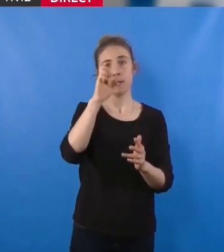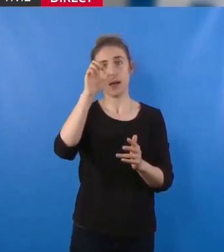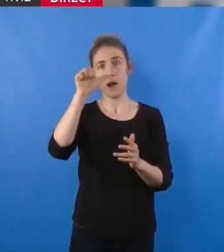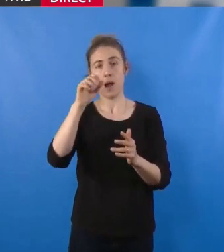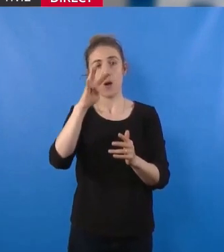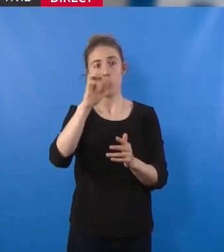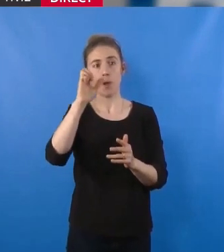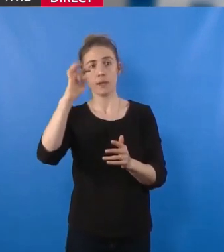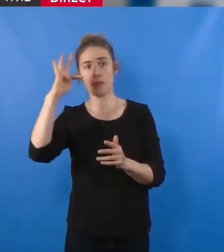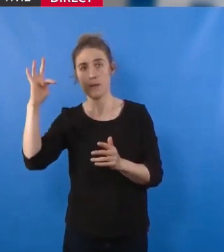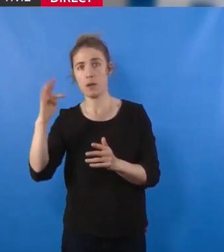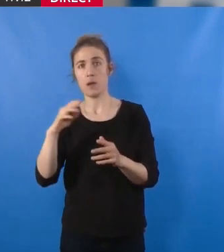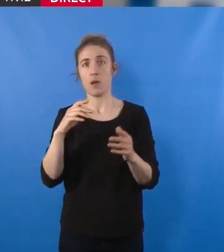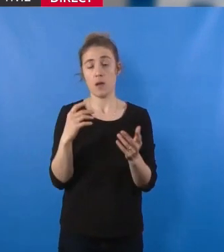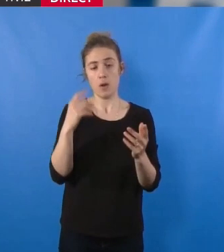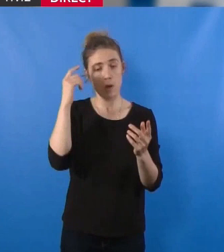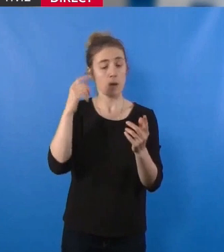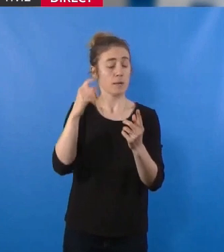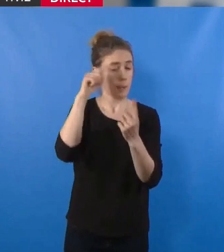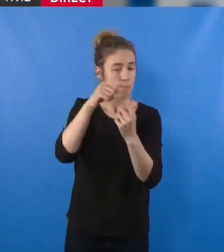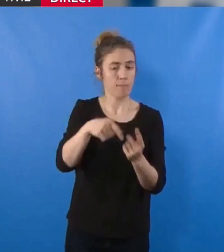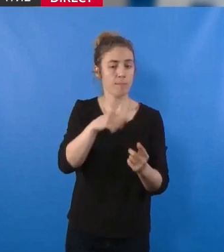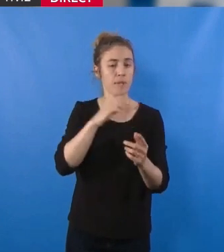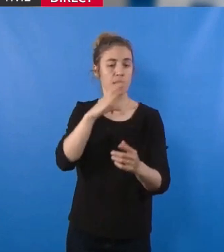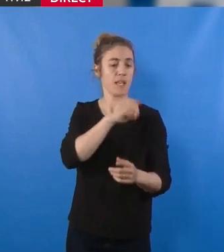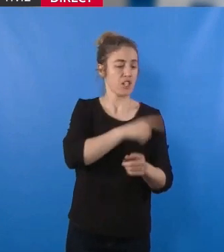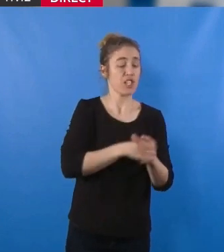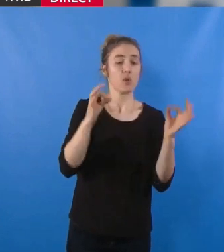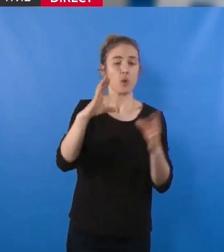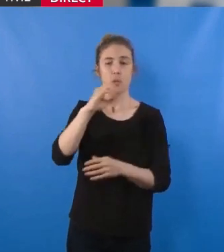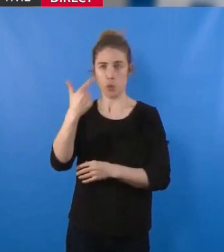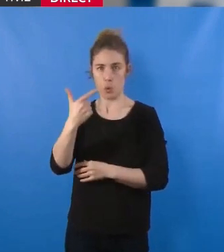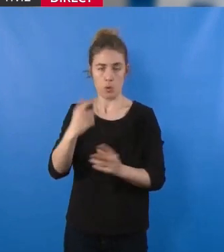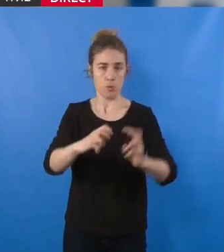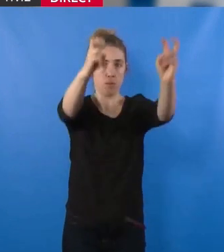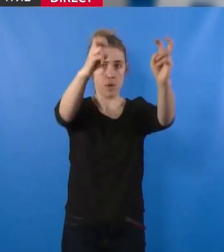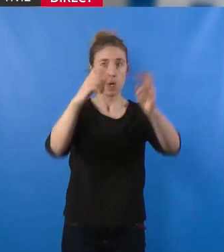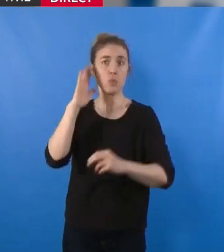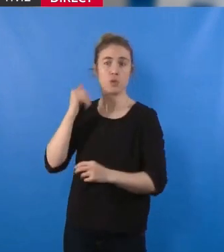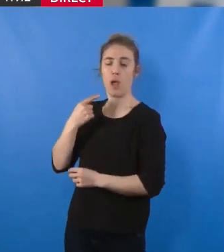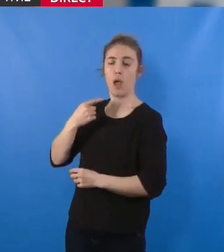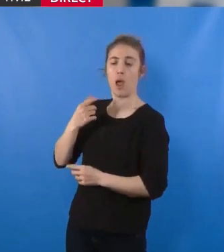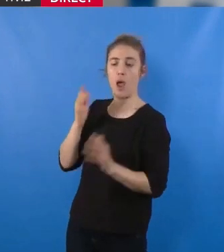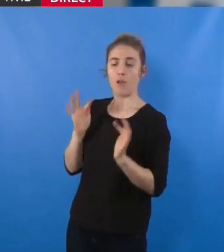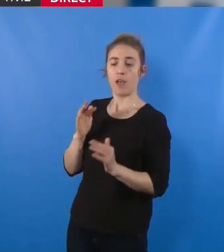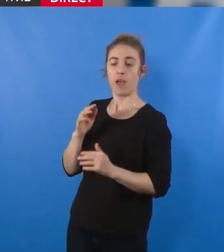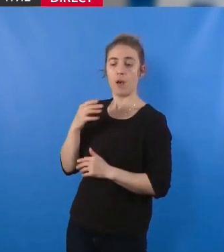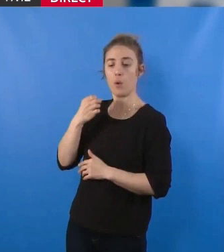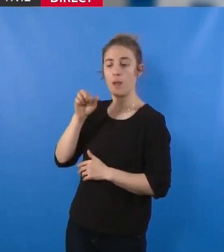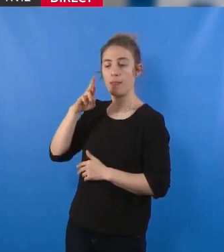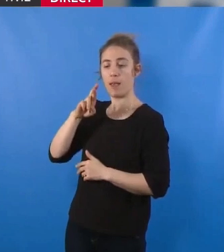décarbonée, c'est pourquoi nous contestons l'orientation locale des 100% ENR d'ici 2050.